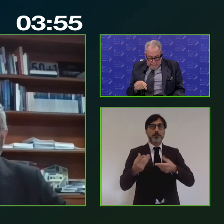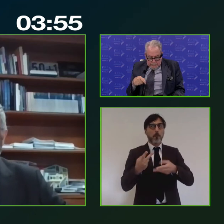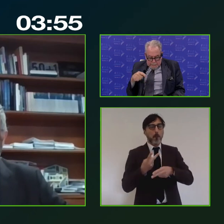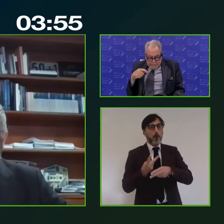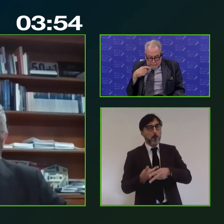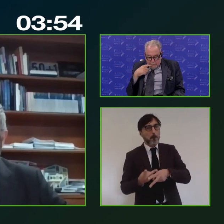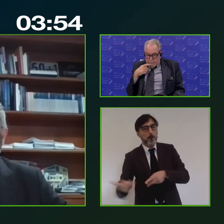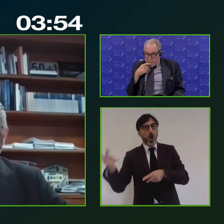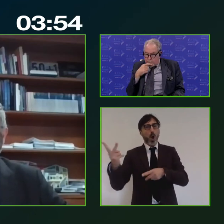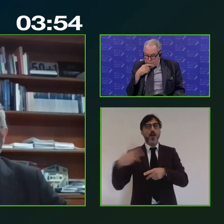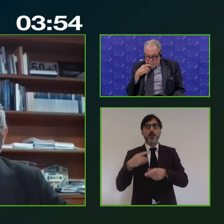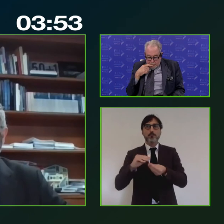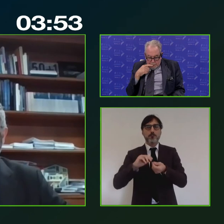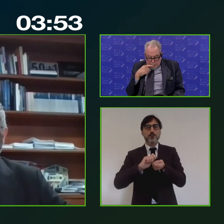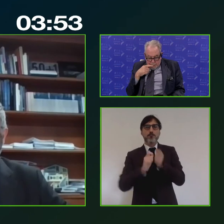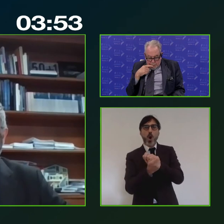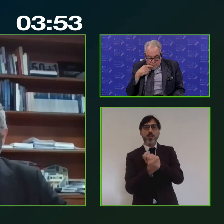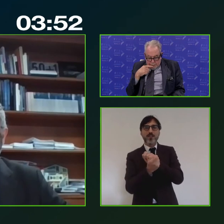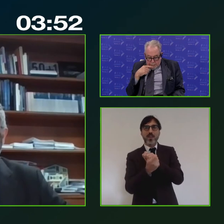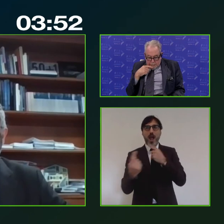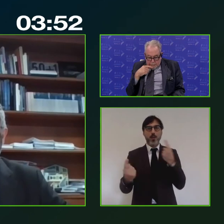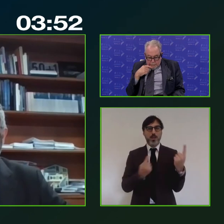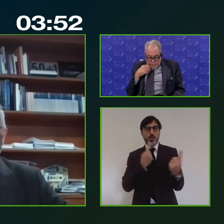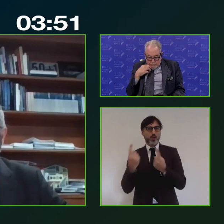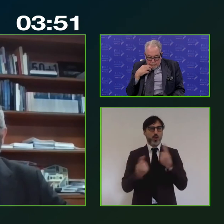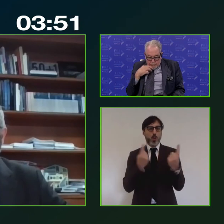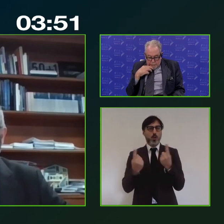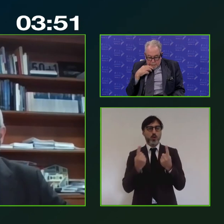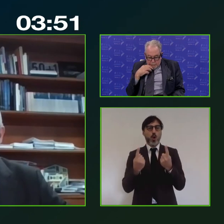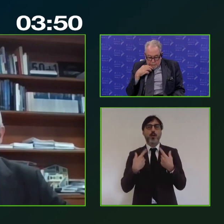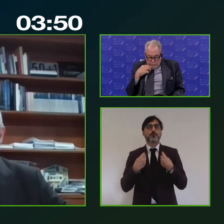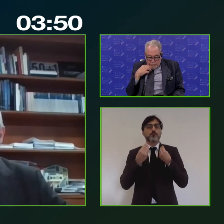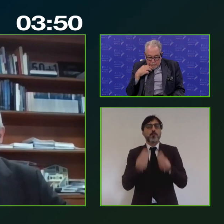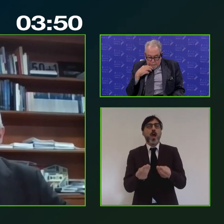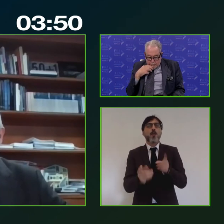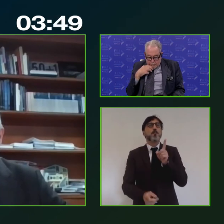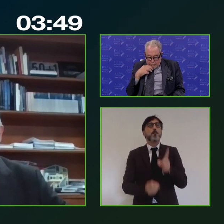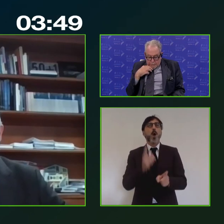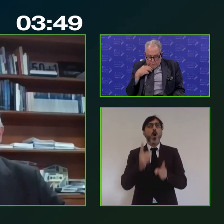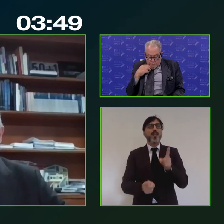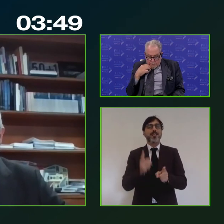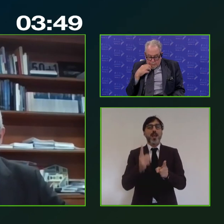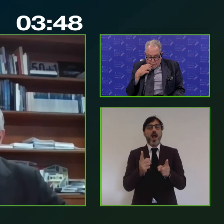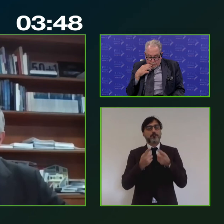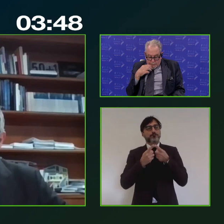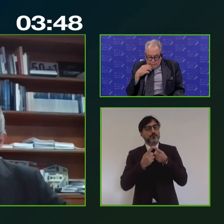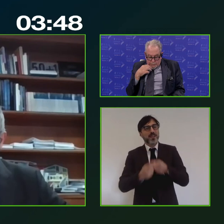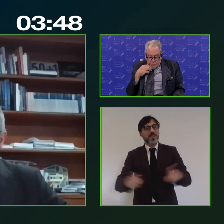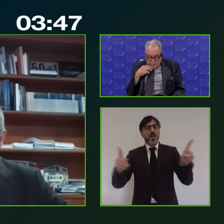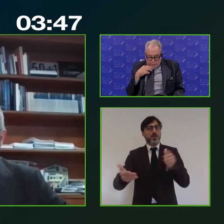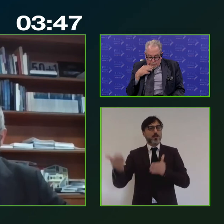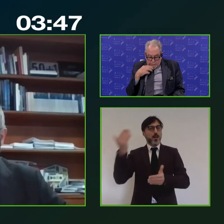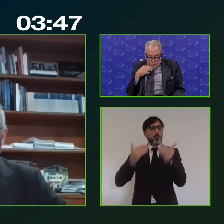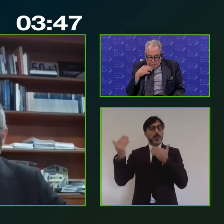di modificare uno stato di cose e quindi di impostare la politica in una maniera diversa dal passato o almeno